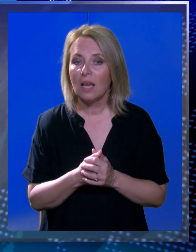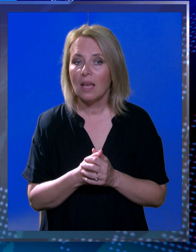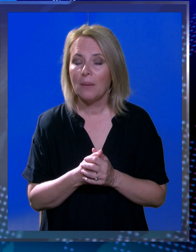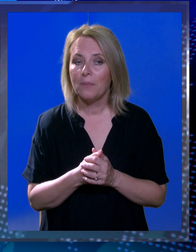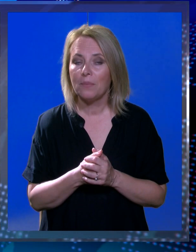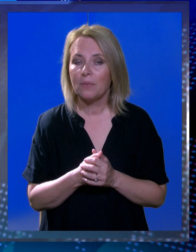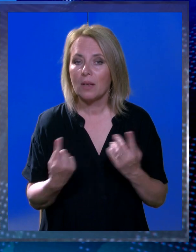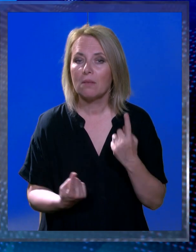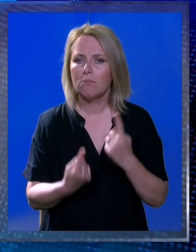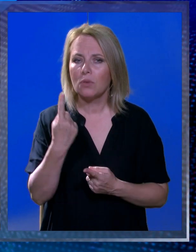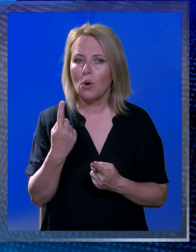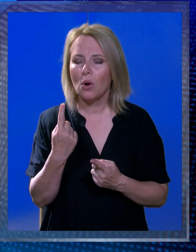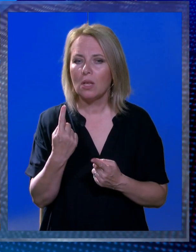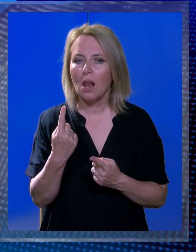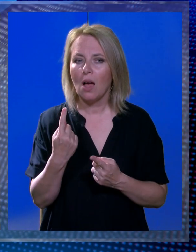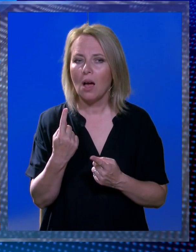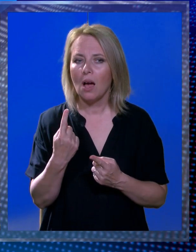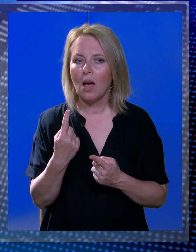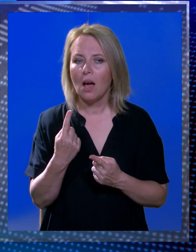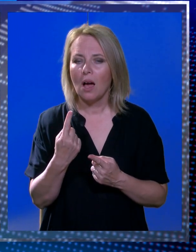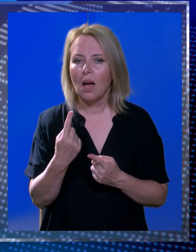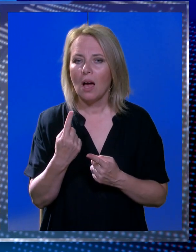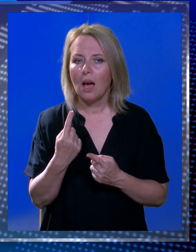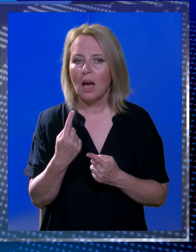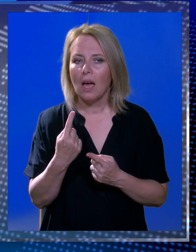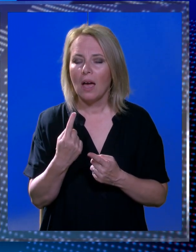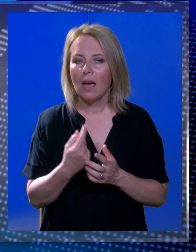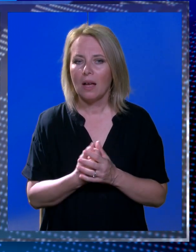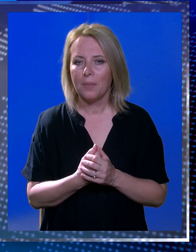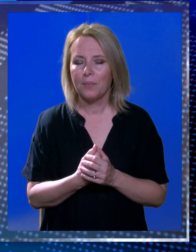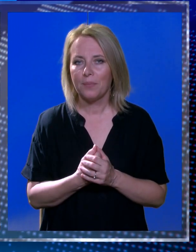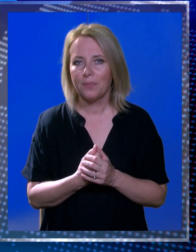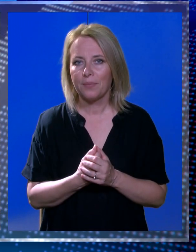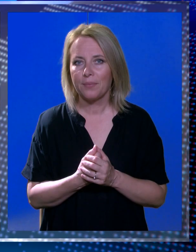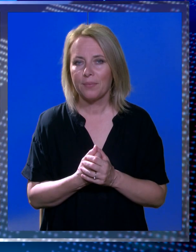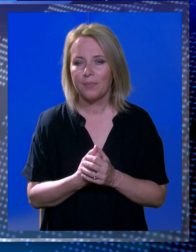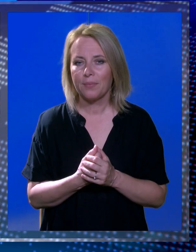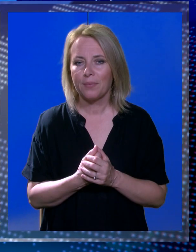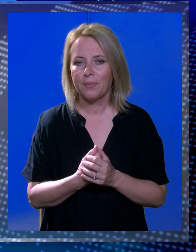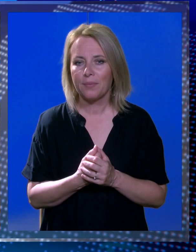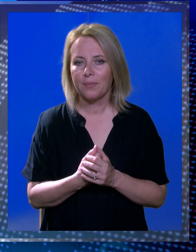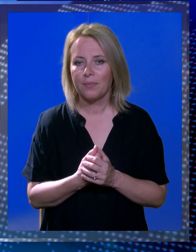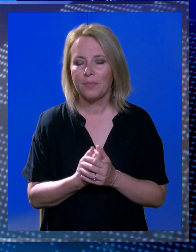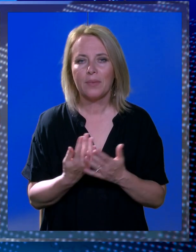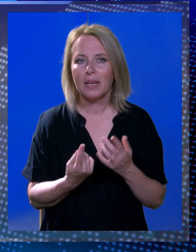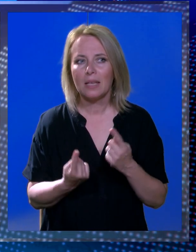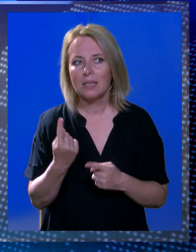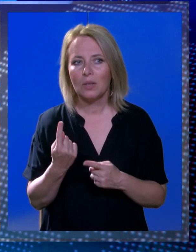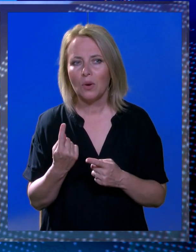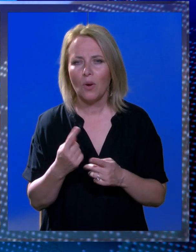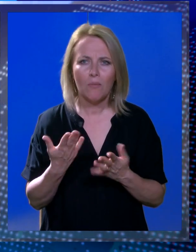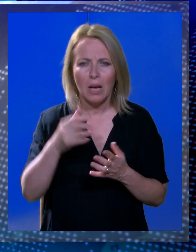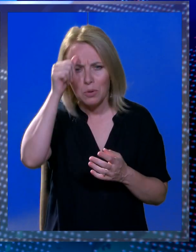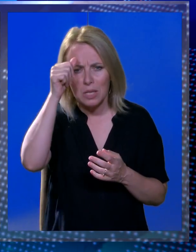ono bilo se dogodilo kada je bio onaj kako se onaj zovem.